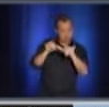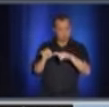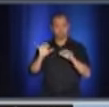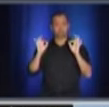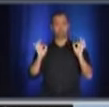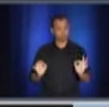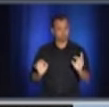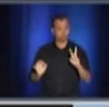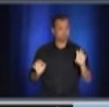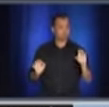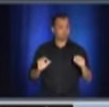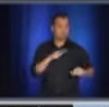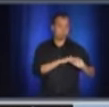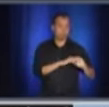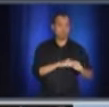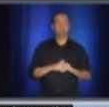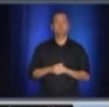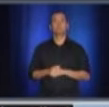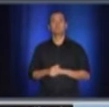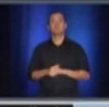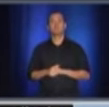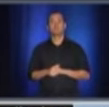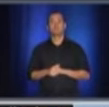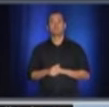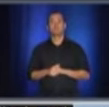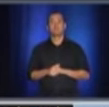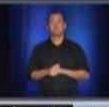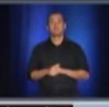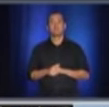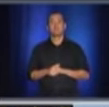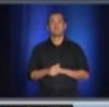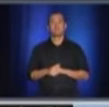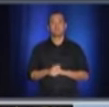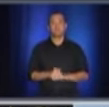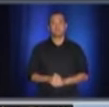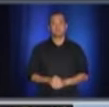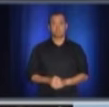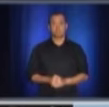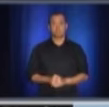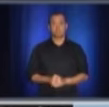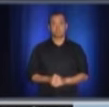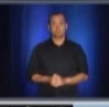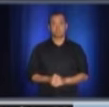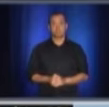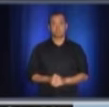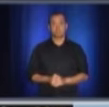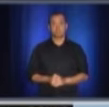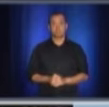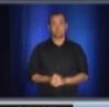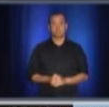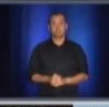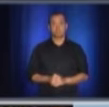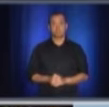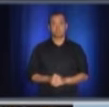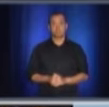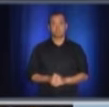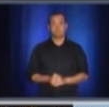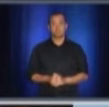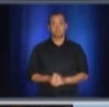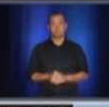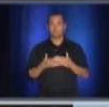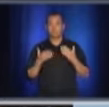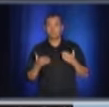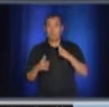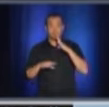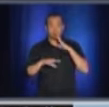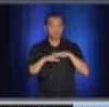demande. Bon, maintenant, je dirais en conclusion, après avoir parlé du dépistage du port